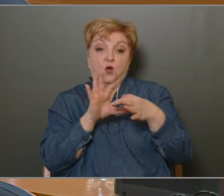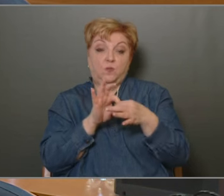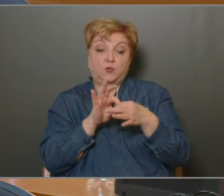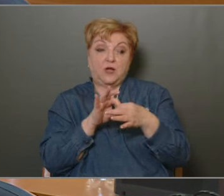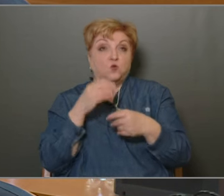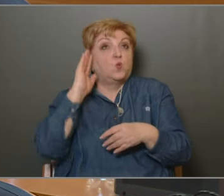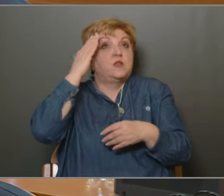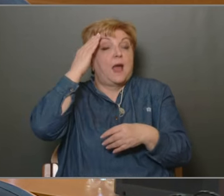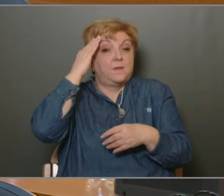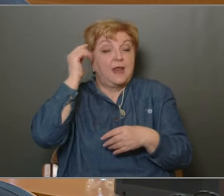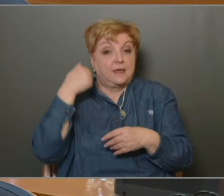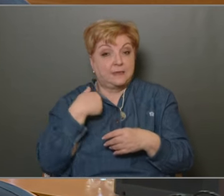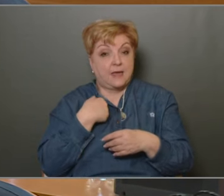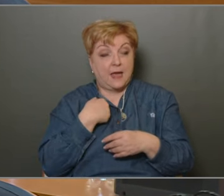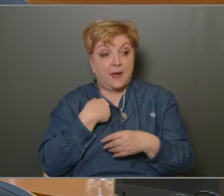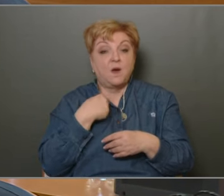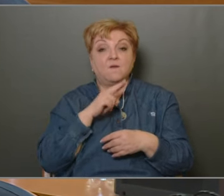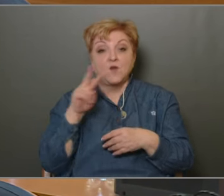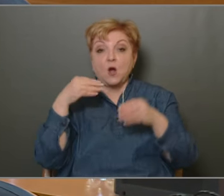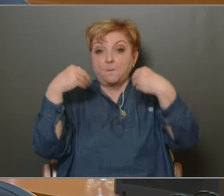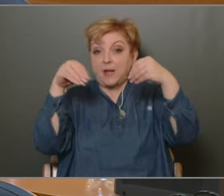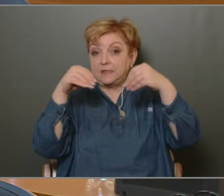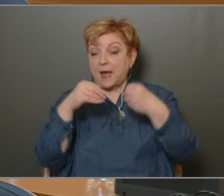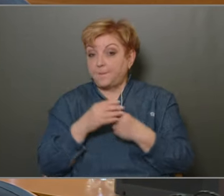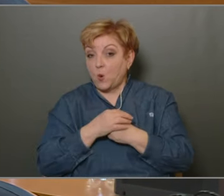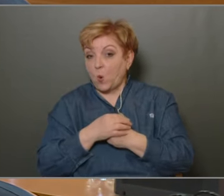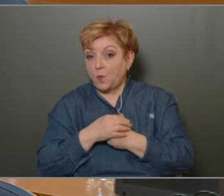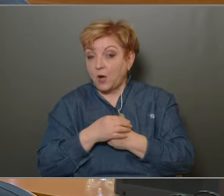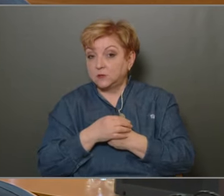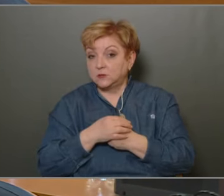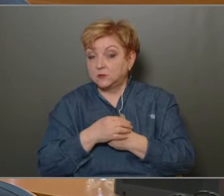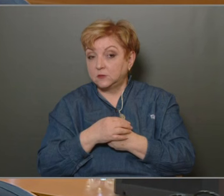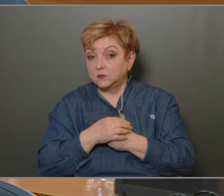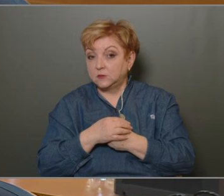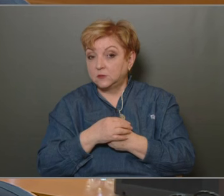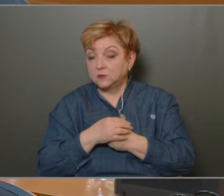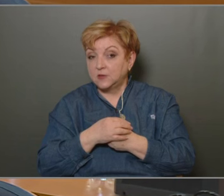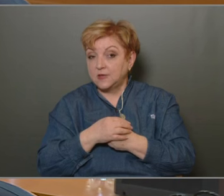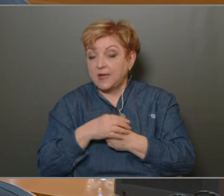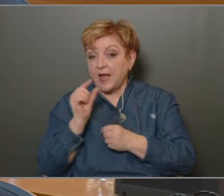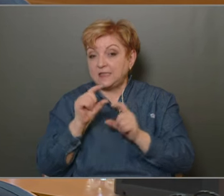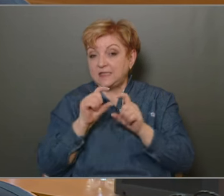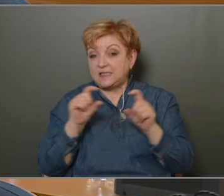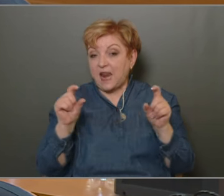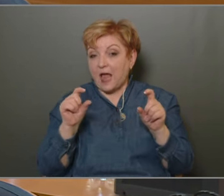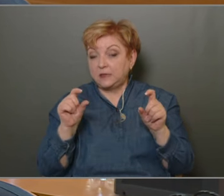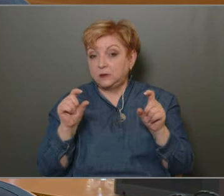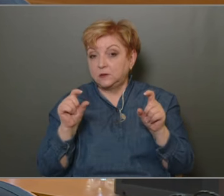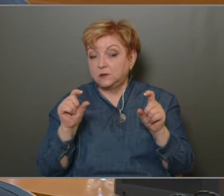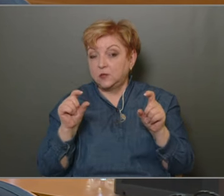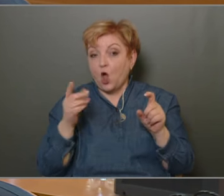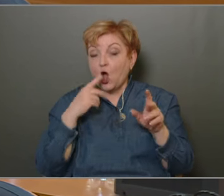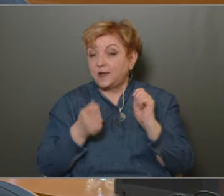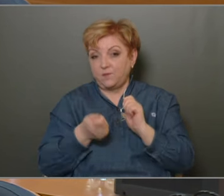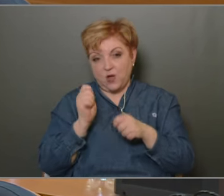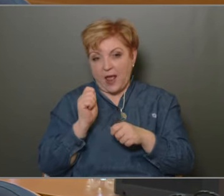van a beszámolóban egy szlájd róla De ha